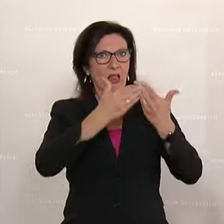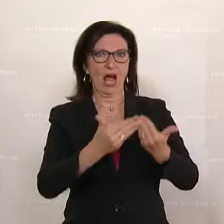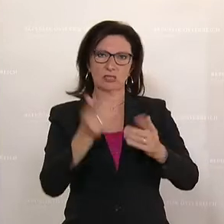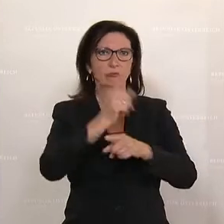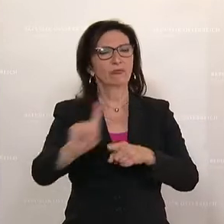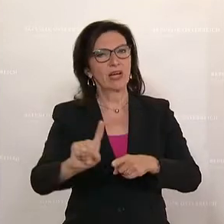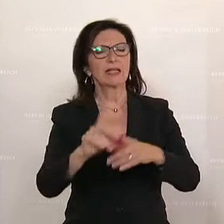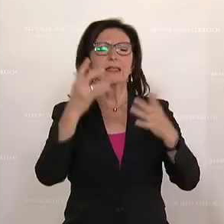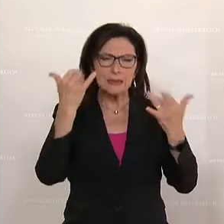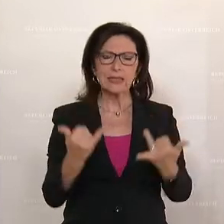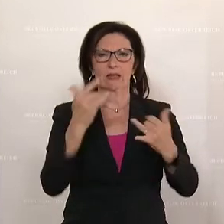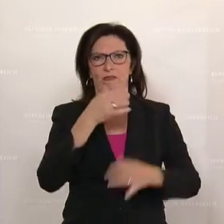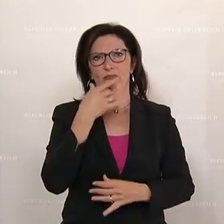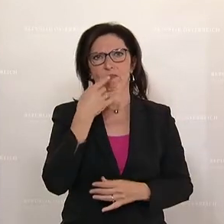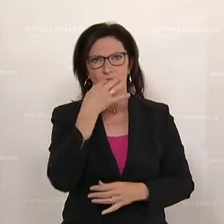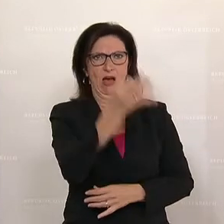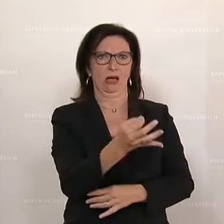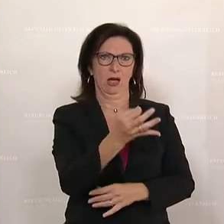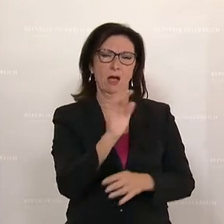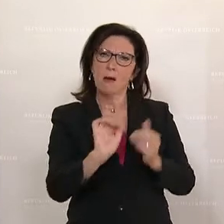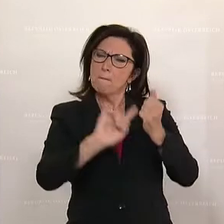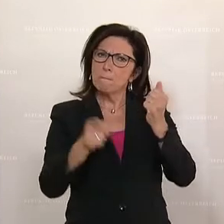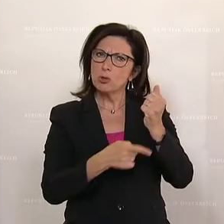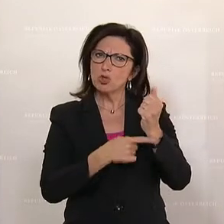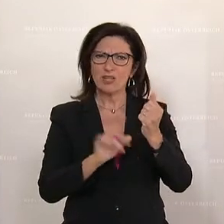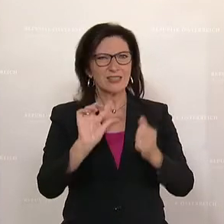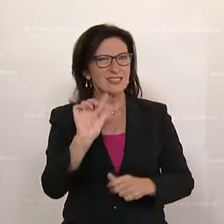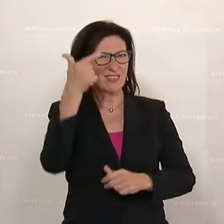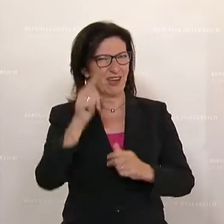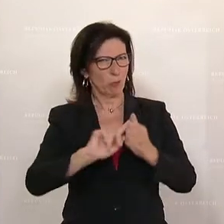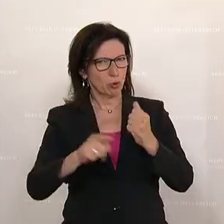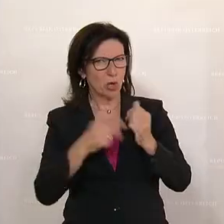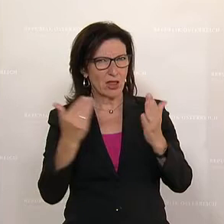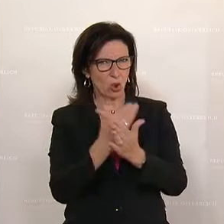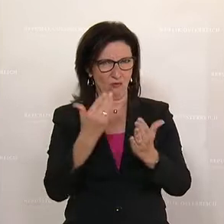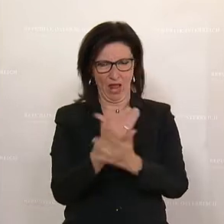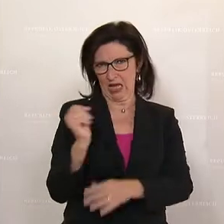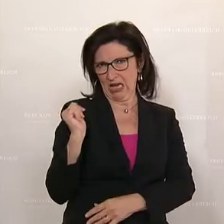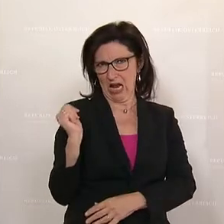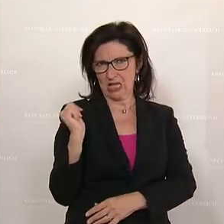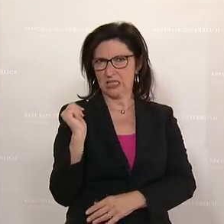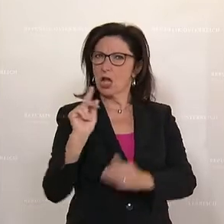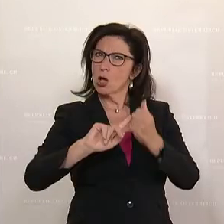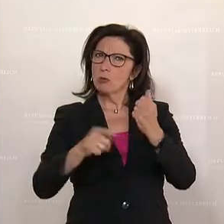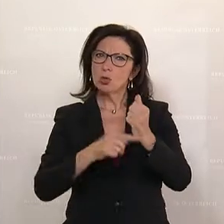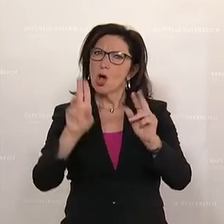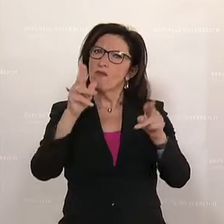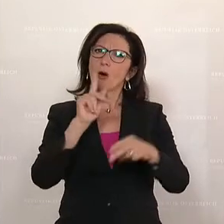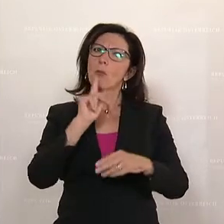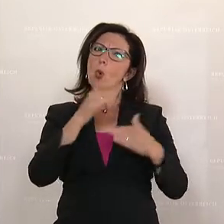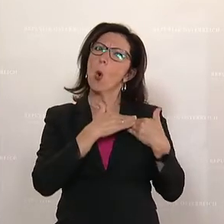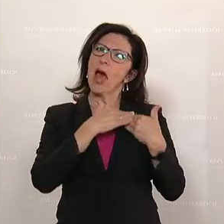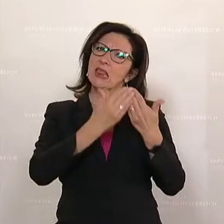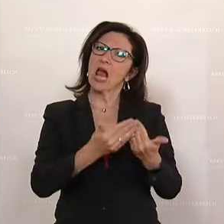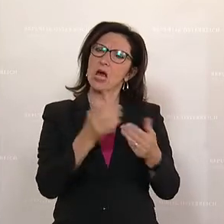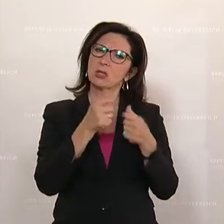Nun zu meiner Frage, warum wurden im Budget durch die zweite Budgetnovelle gestern lediglich Entlastungsmaßnahmen